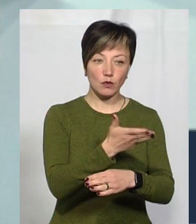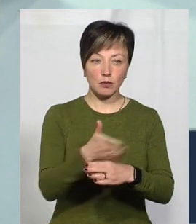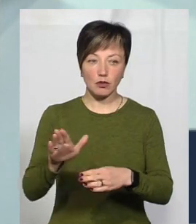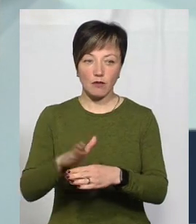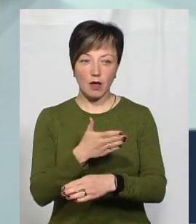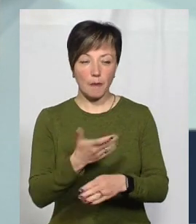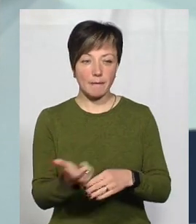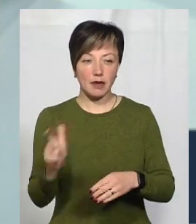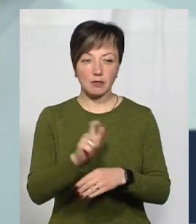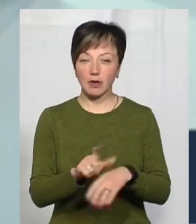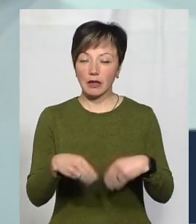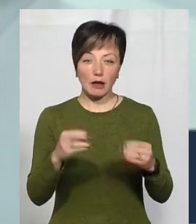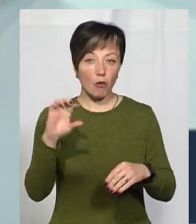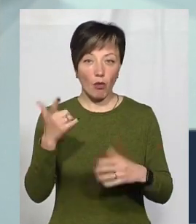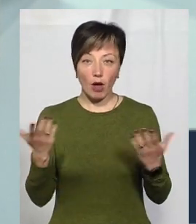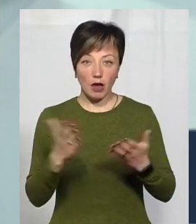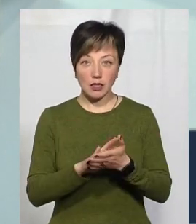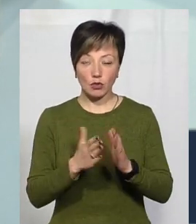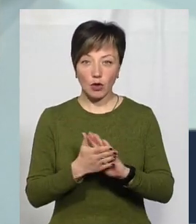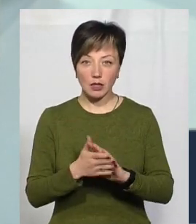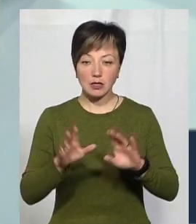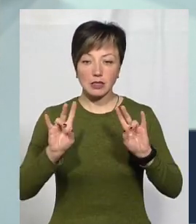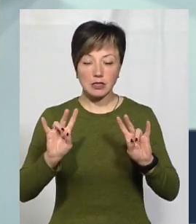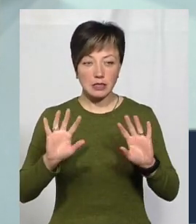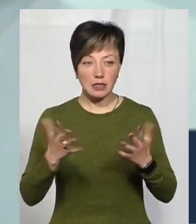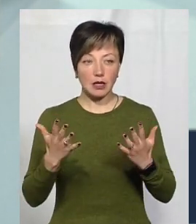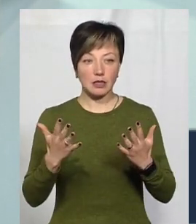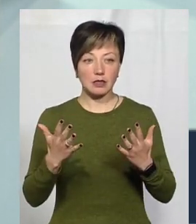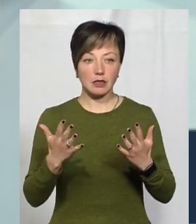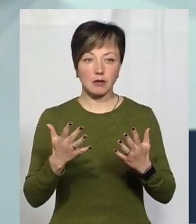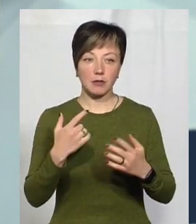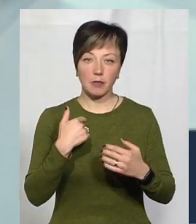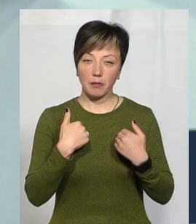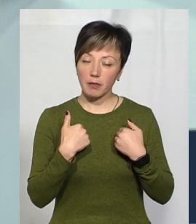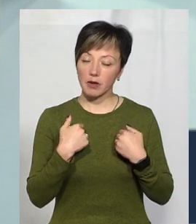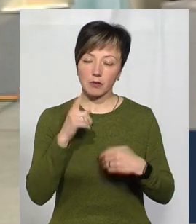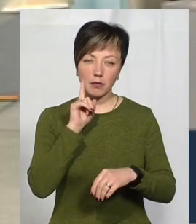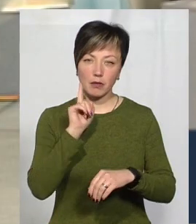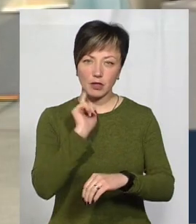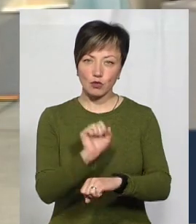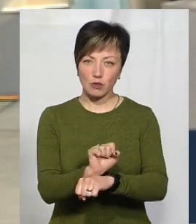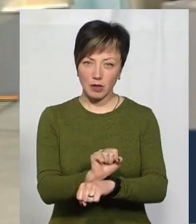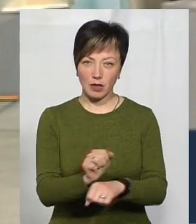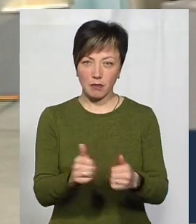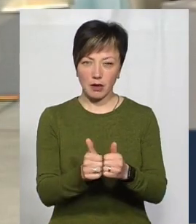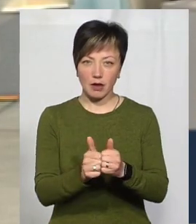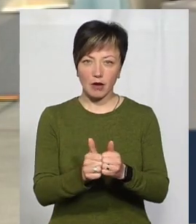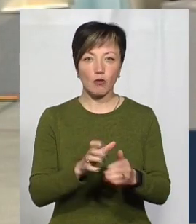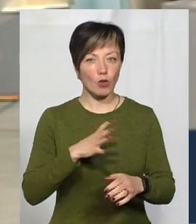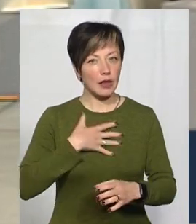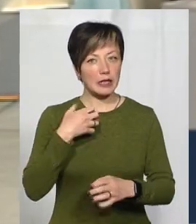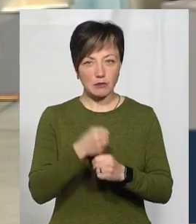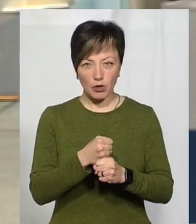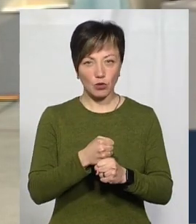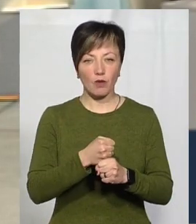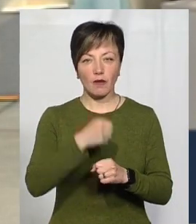максимально. І не дай Бог, яка ситуація станеться з цим, ми призупинили. Правда, були дуже дисципліновані